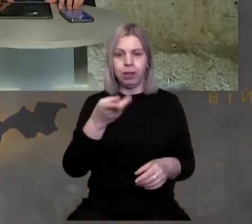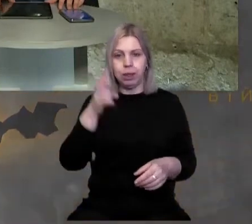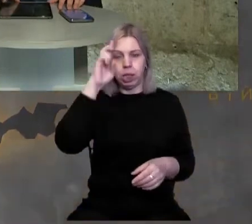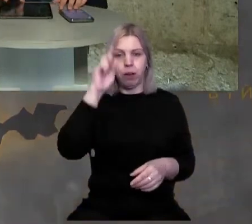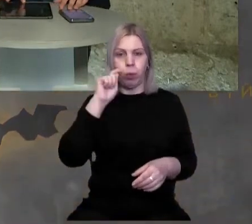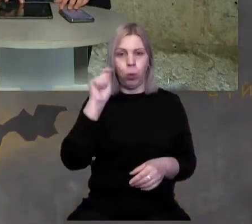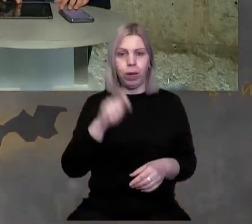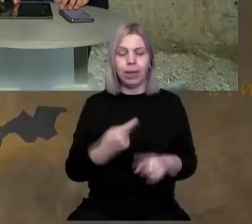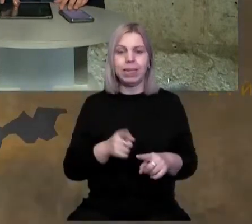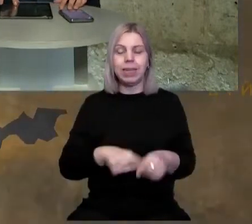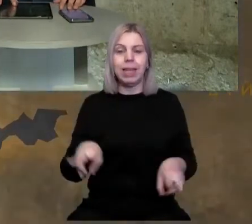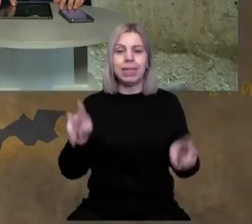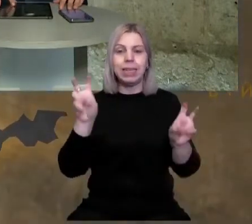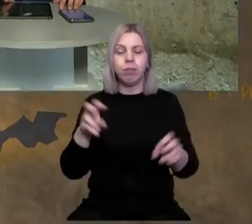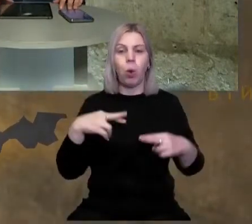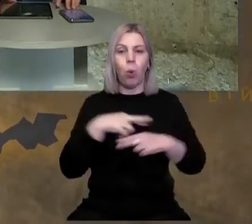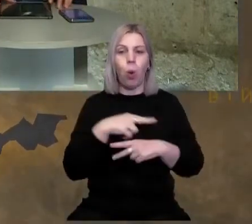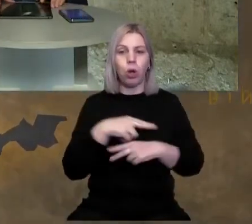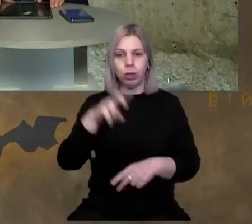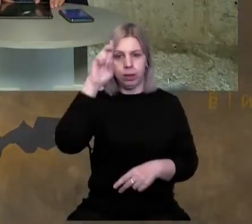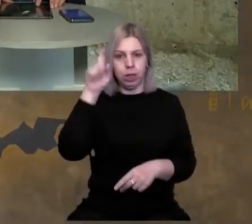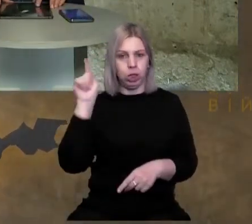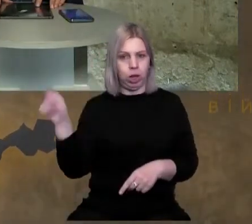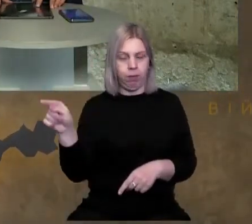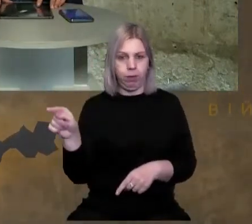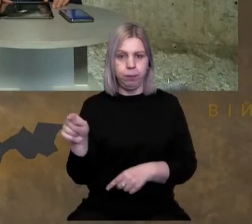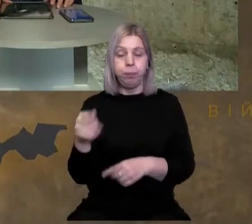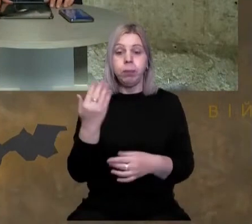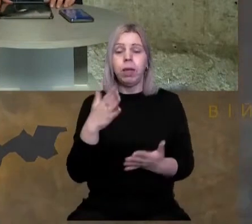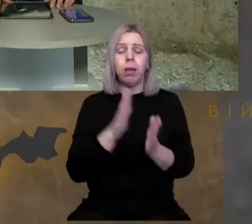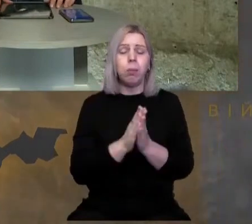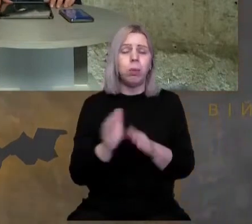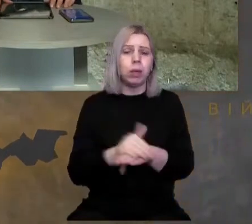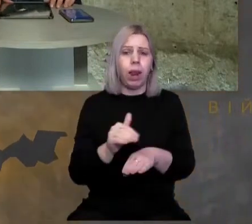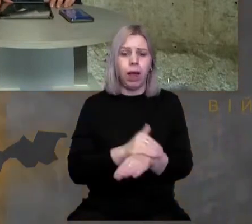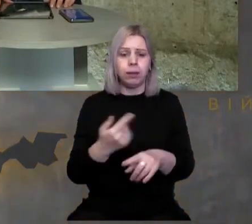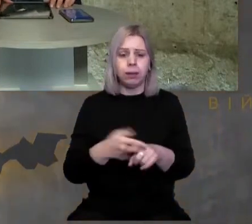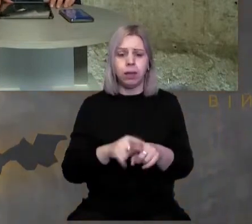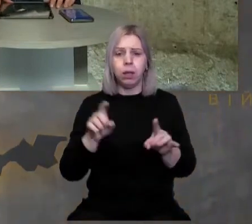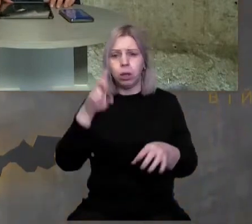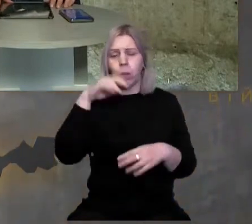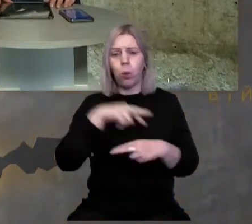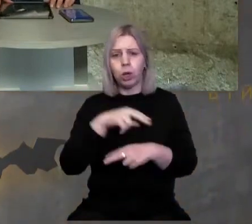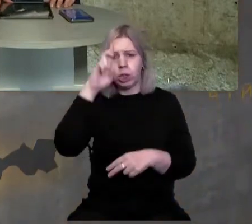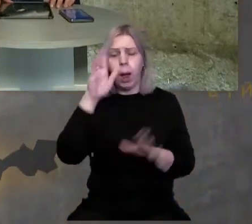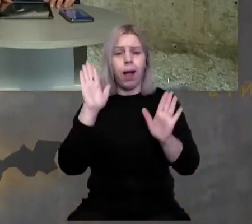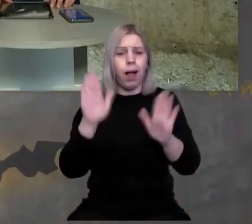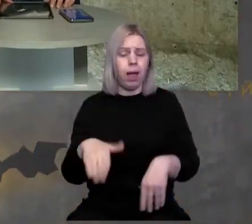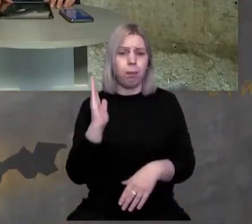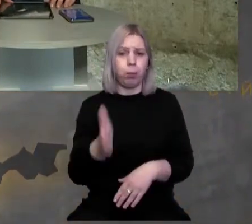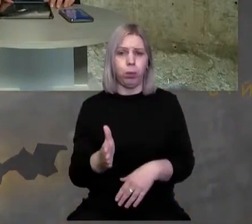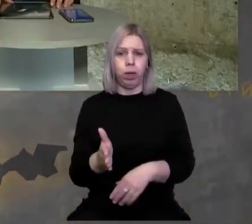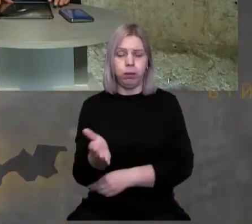державності України. Це є символом угорської державності. І будь ласка, символ угорської державності, хай буде